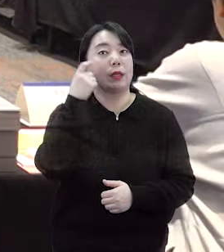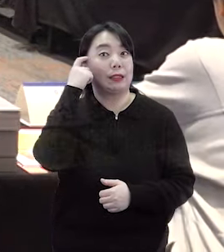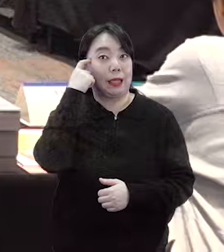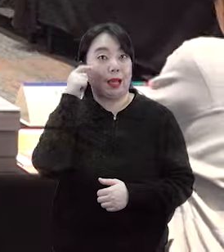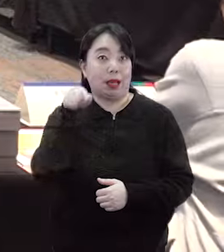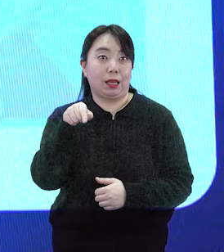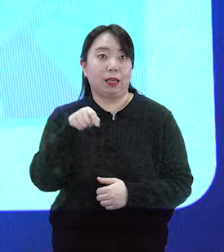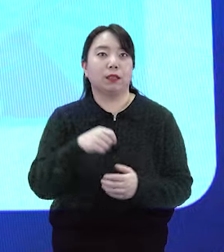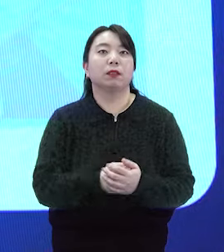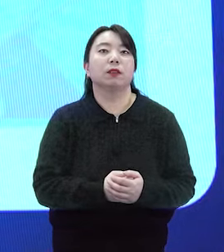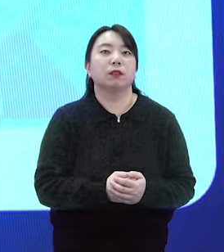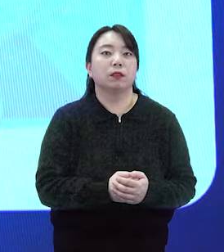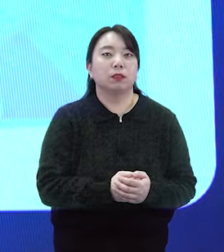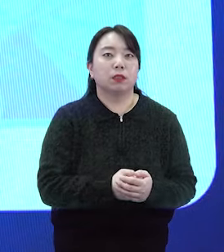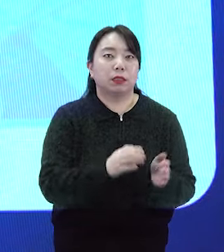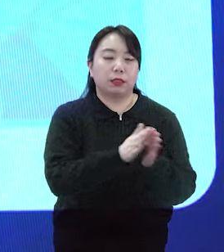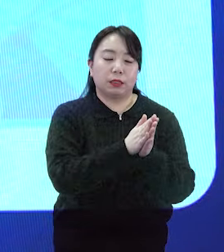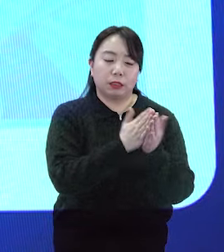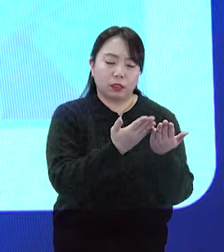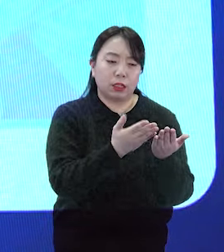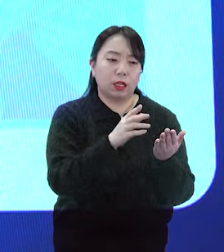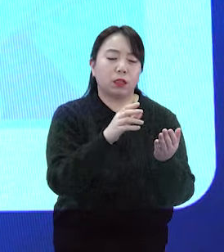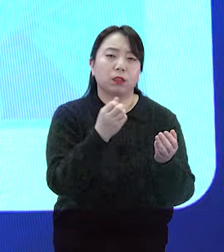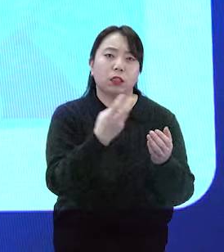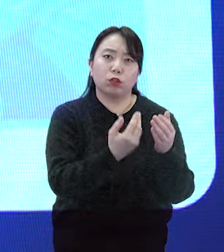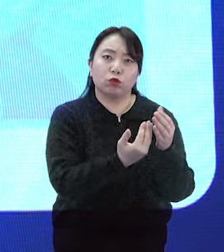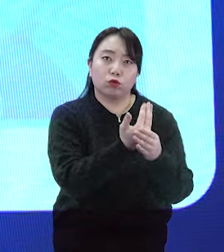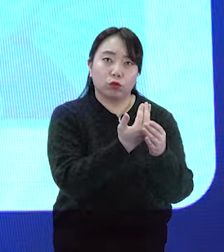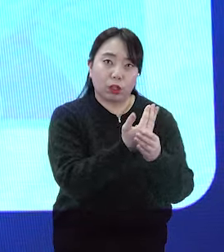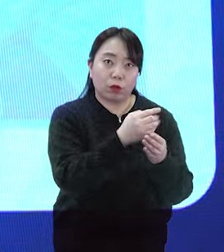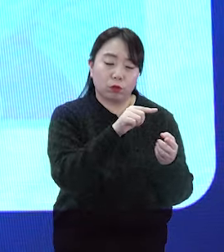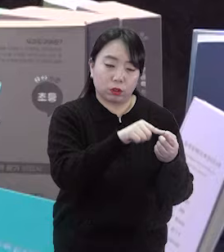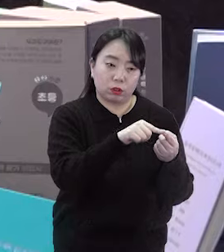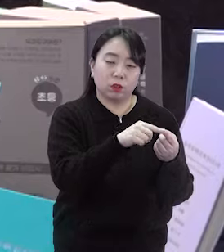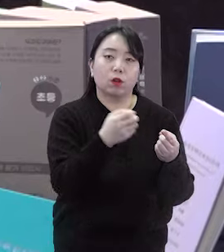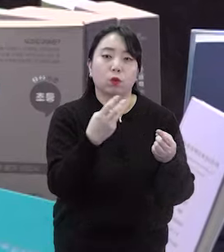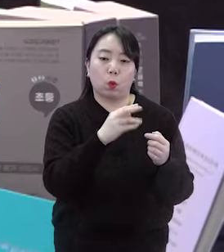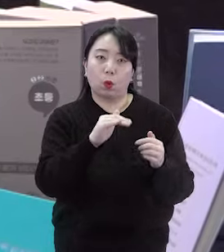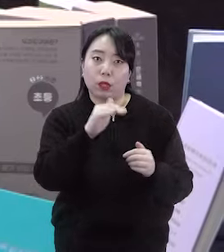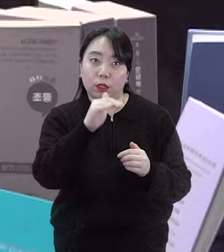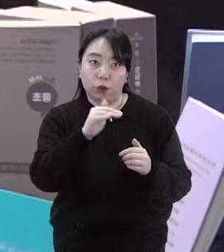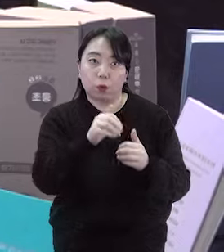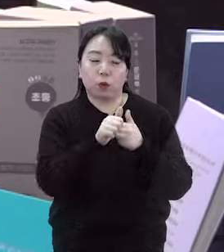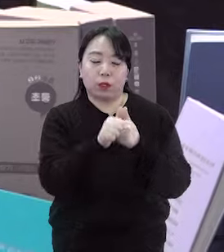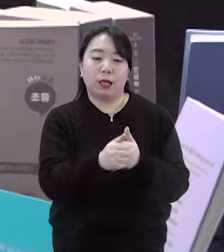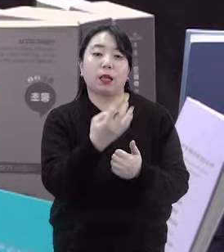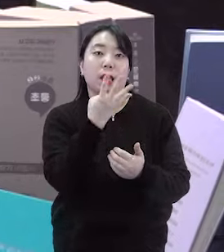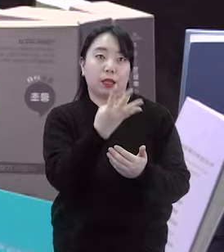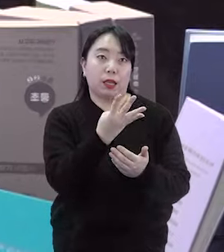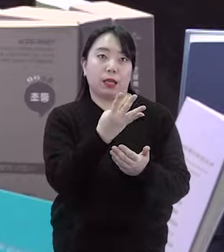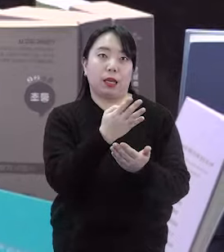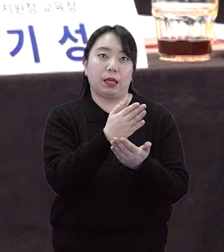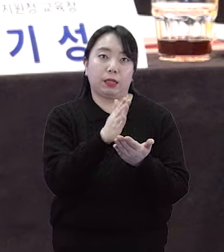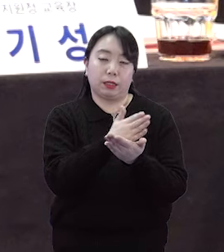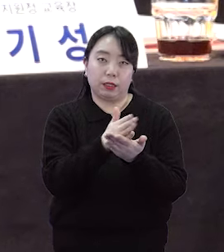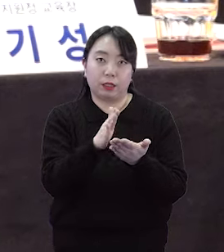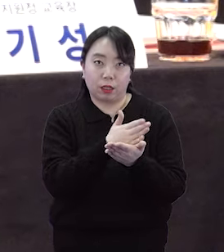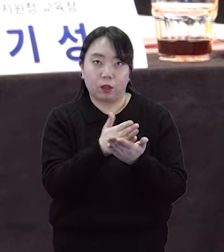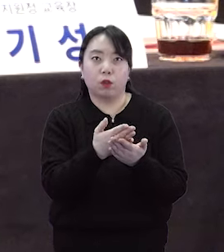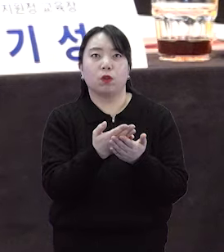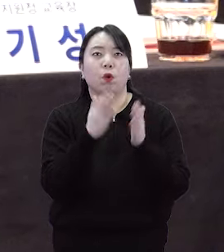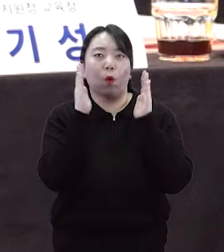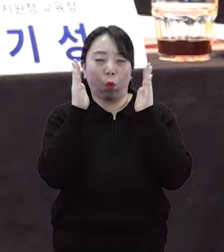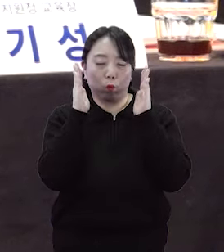사고도구어의 등급을 교과서 출연 빈도와 난이도에 따라 4개의 수준으로 설정해 학습활동을 구성했기